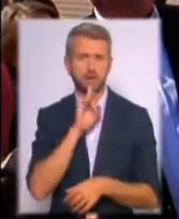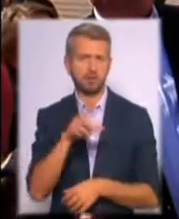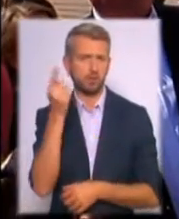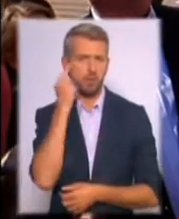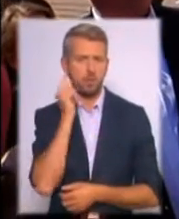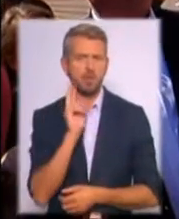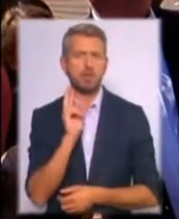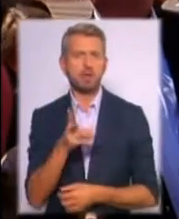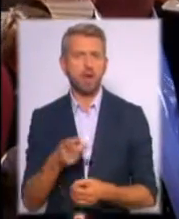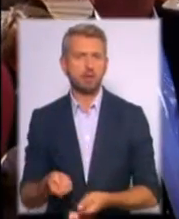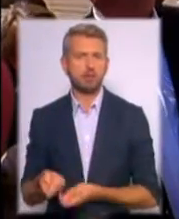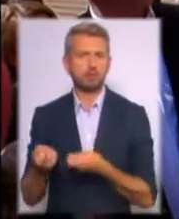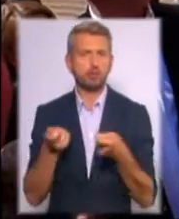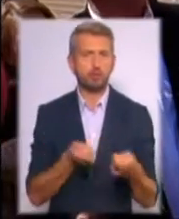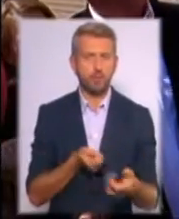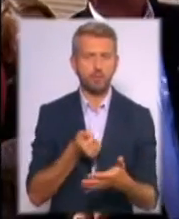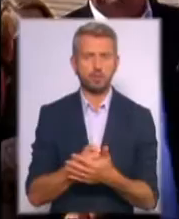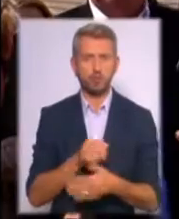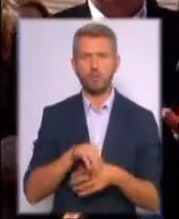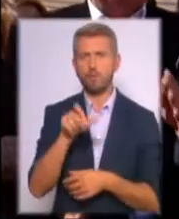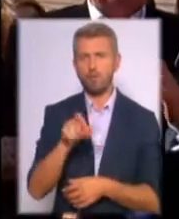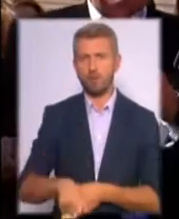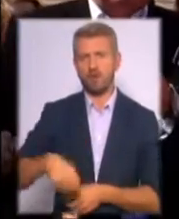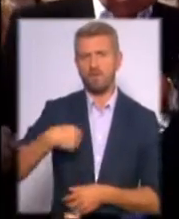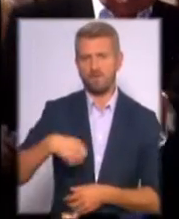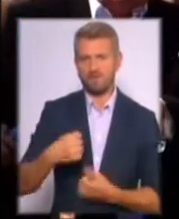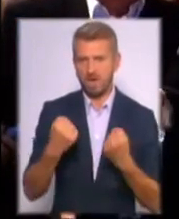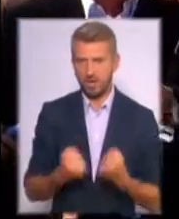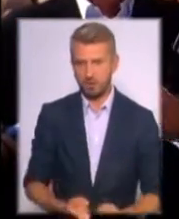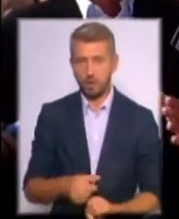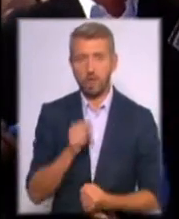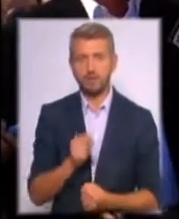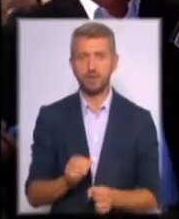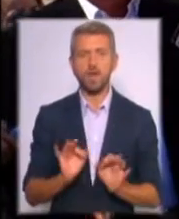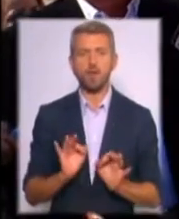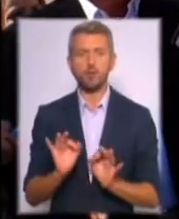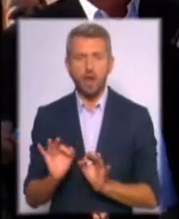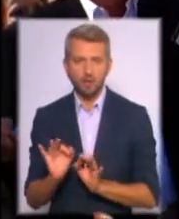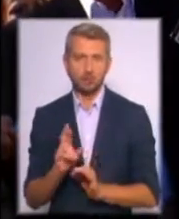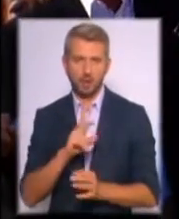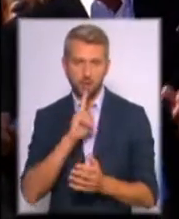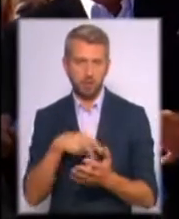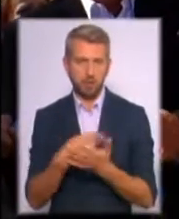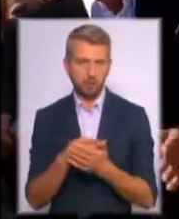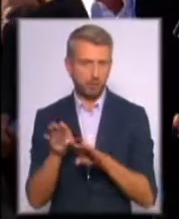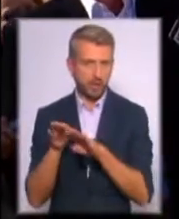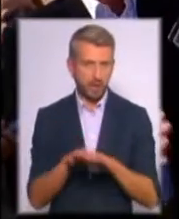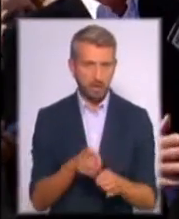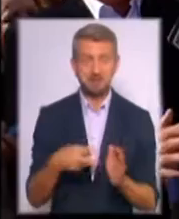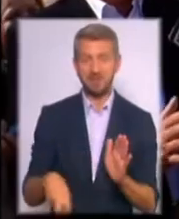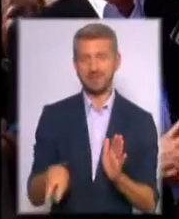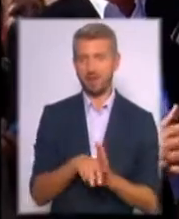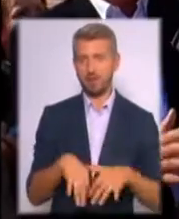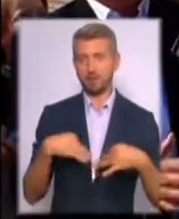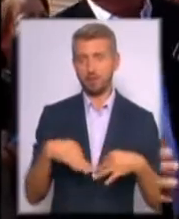як доставити до хворту валізу, а він акуратненько ставить, як це передбачимо ДТСУ, сідає в цей автомобіль